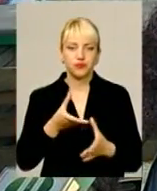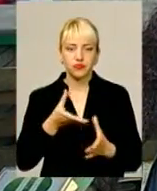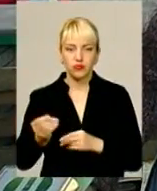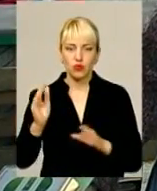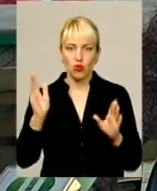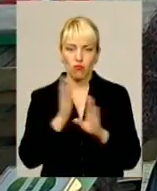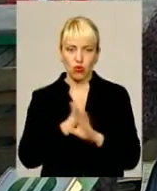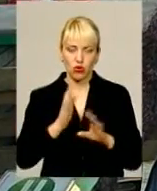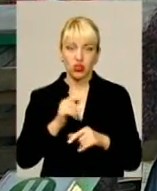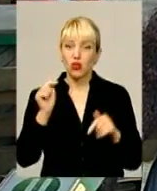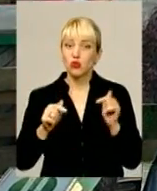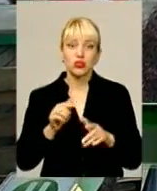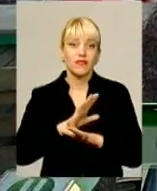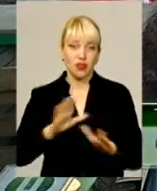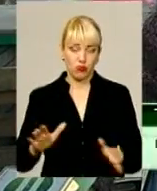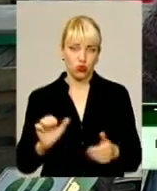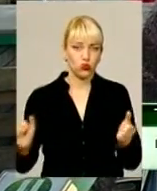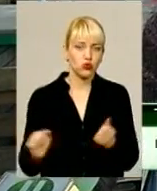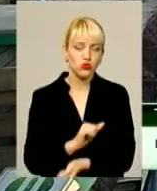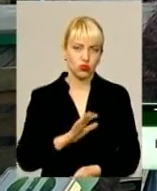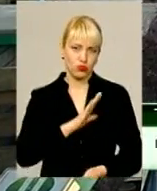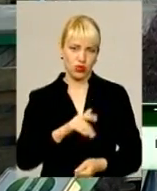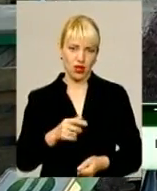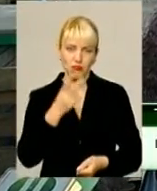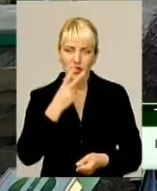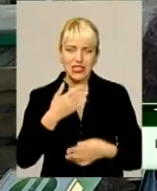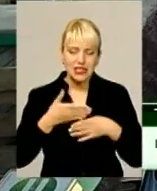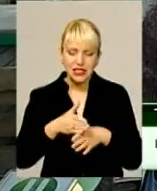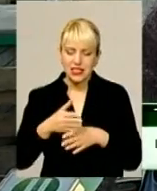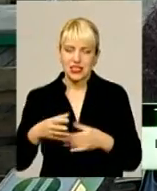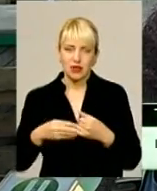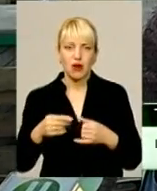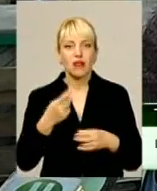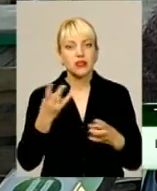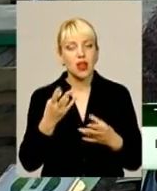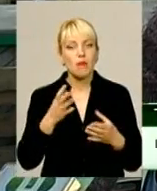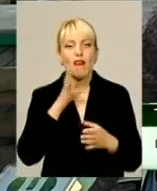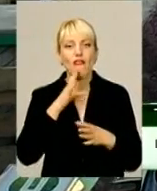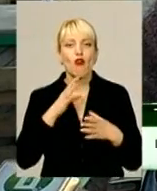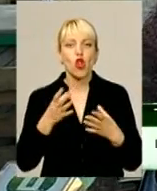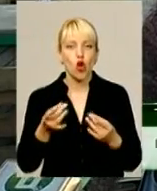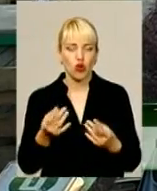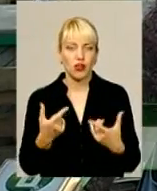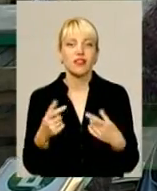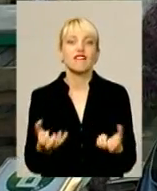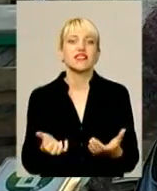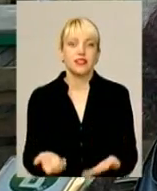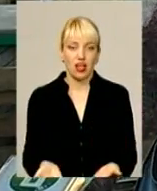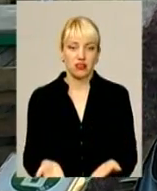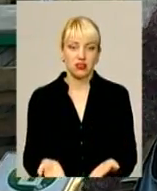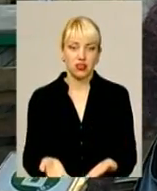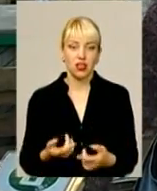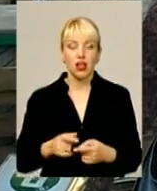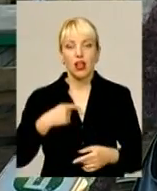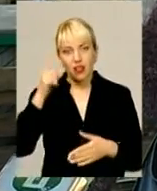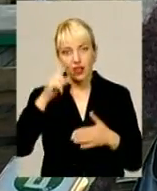Дощі вже не було зовсім, суш була, земляжик полопала, вона ж не в'яжеться, її треба вологи, а де її взяти? В основному надіюємося